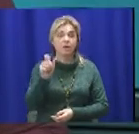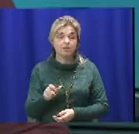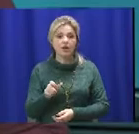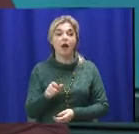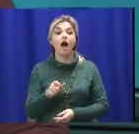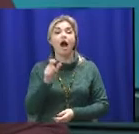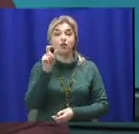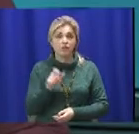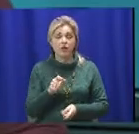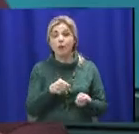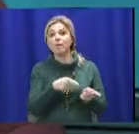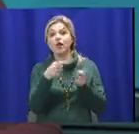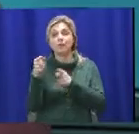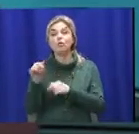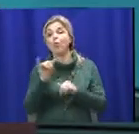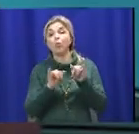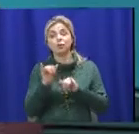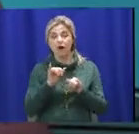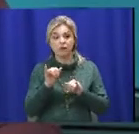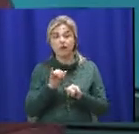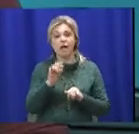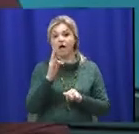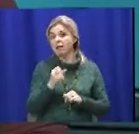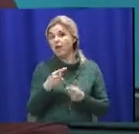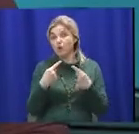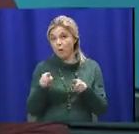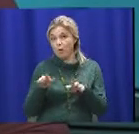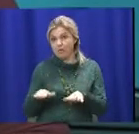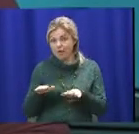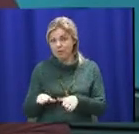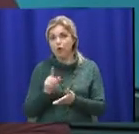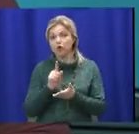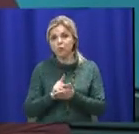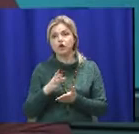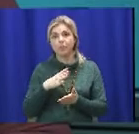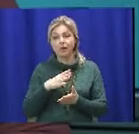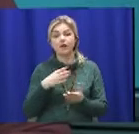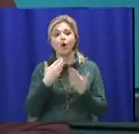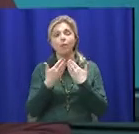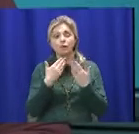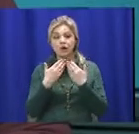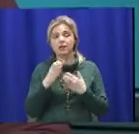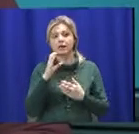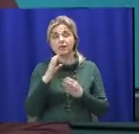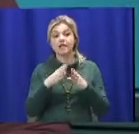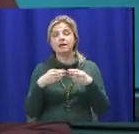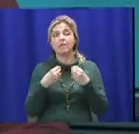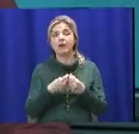перемещается куда-то на выезд. Должно быть общение между семейними врачами,